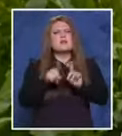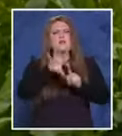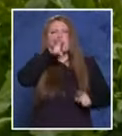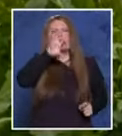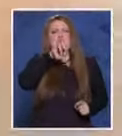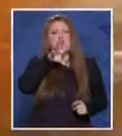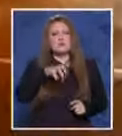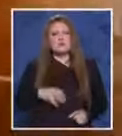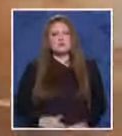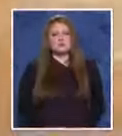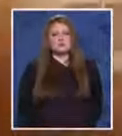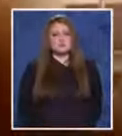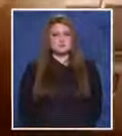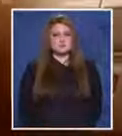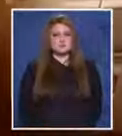се мразят.